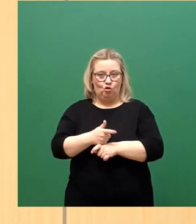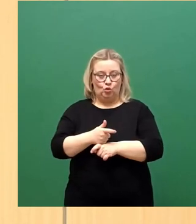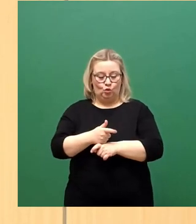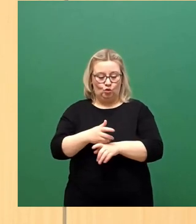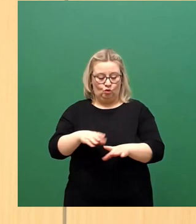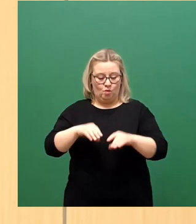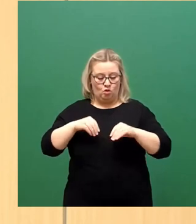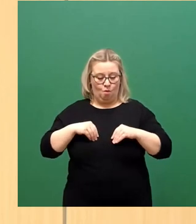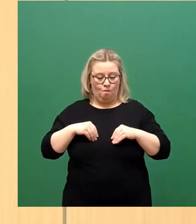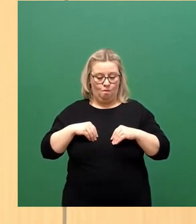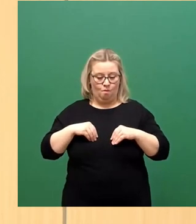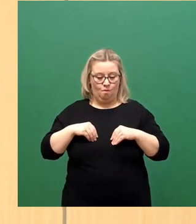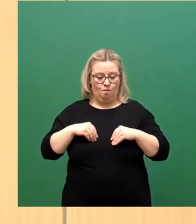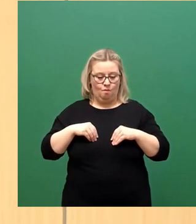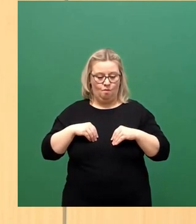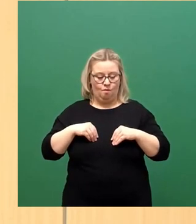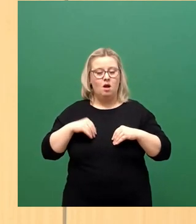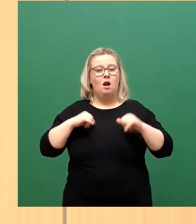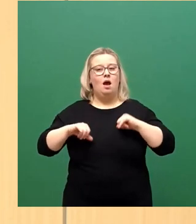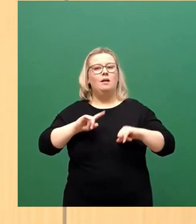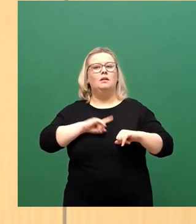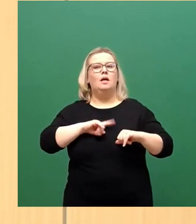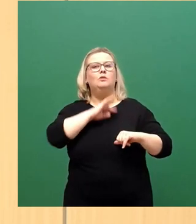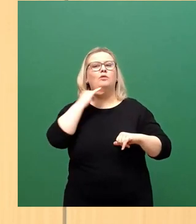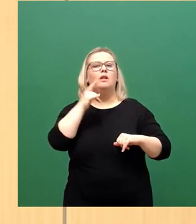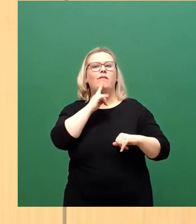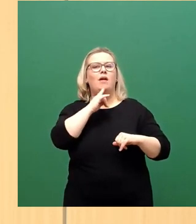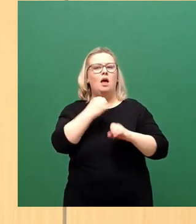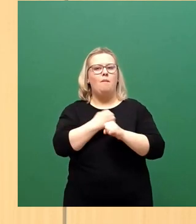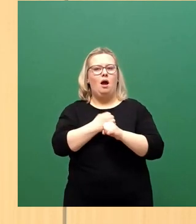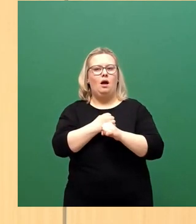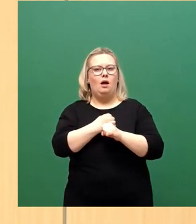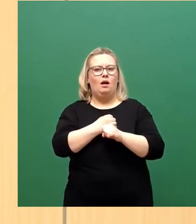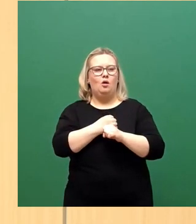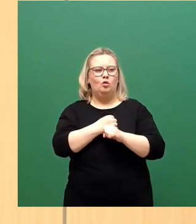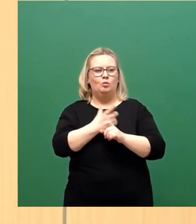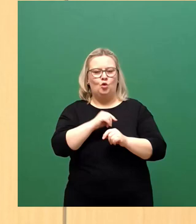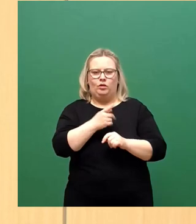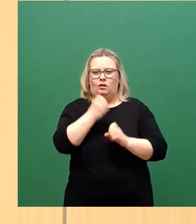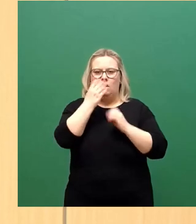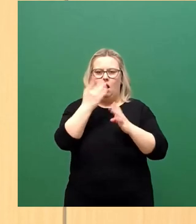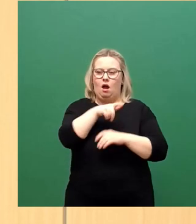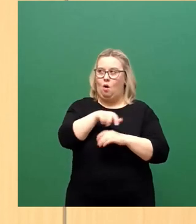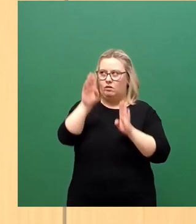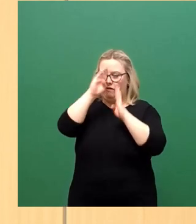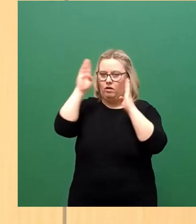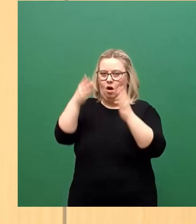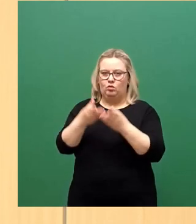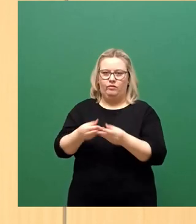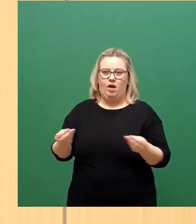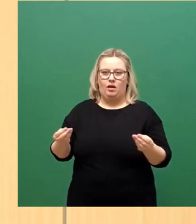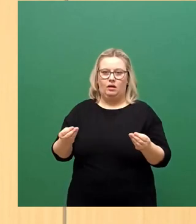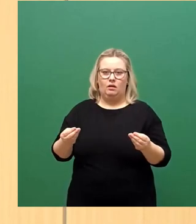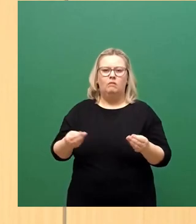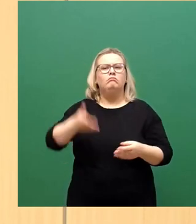zum Teil gravierender Fehler, zu verspielen. Da werden etwa zum Sommer, zum Ende des